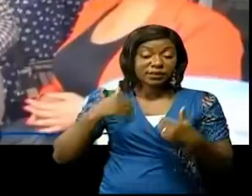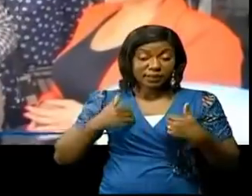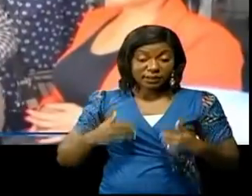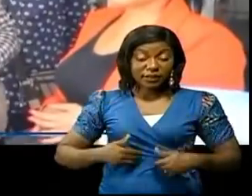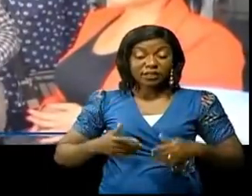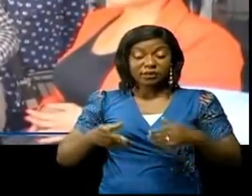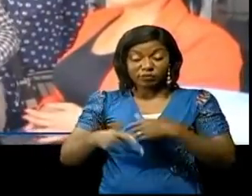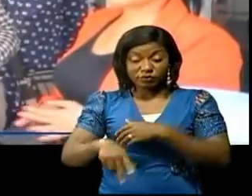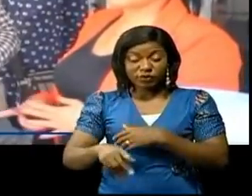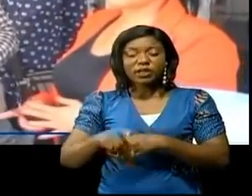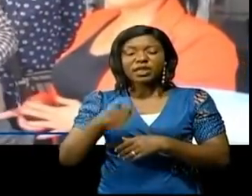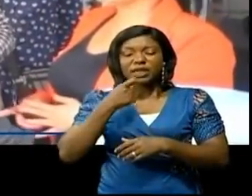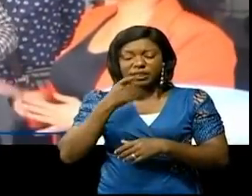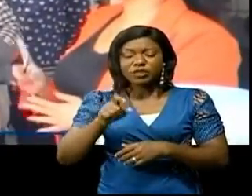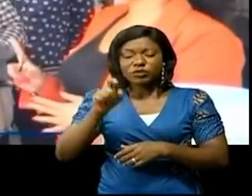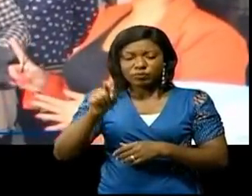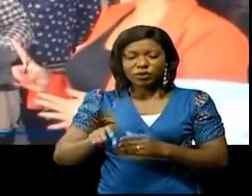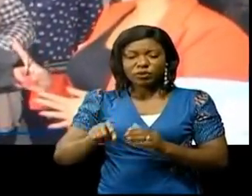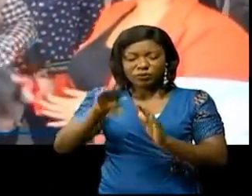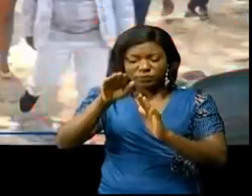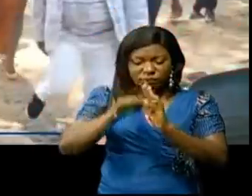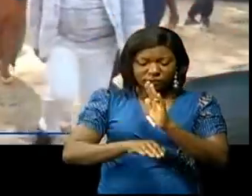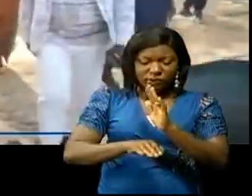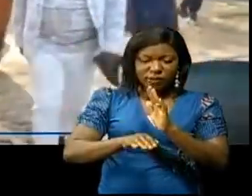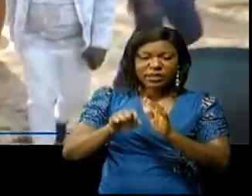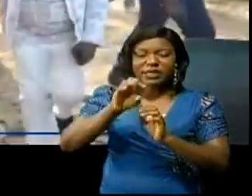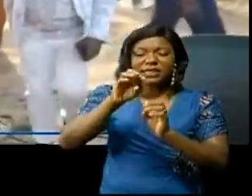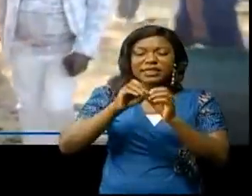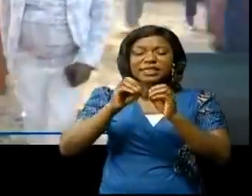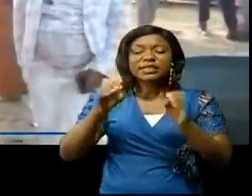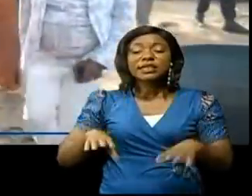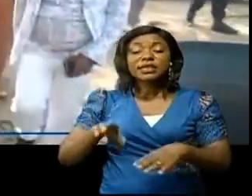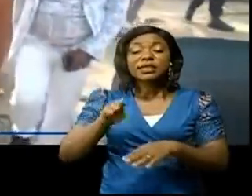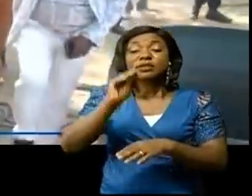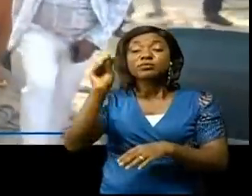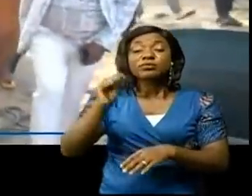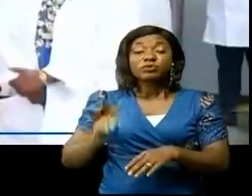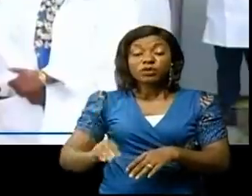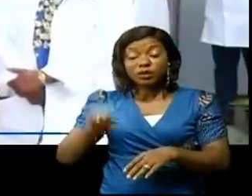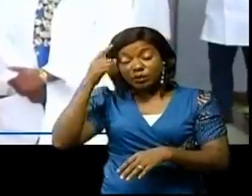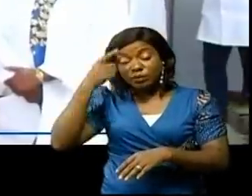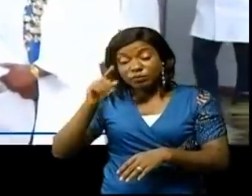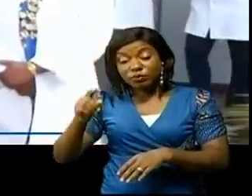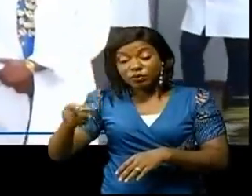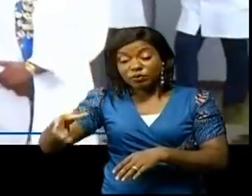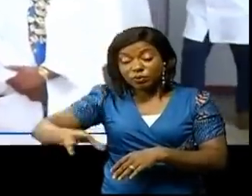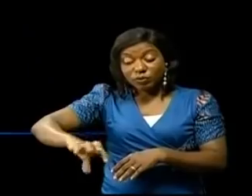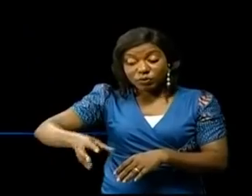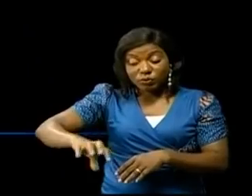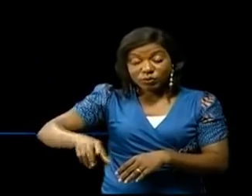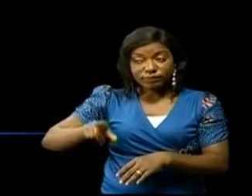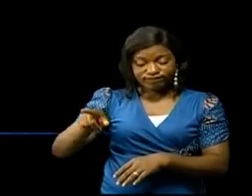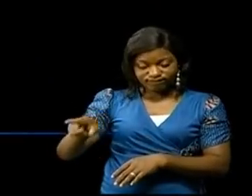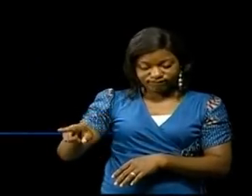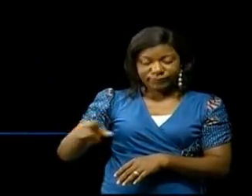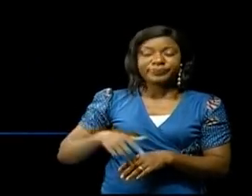'il y aura une réduction de prix de 50% pour ceux qui puissent de l'eau au sein de cet établissement sanitaire.